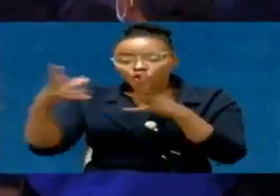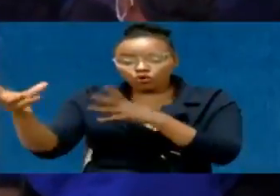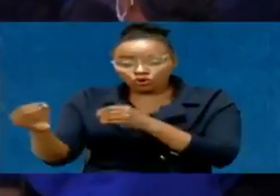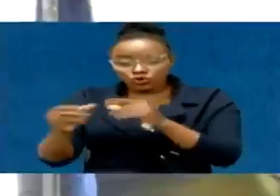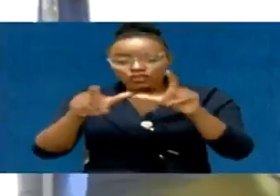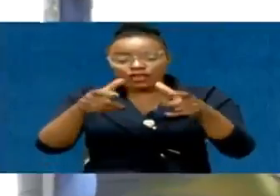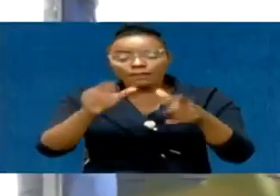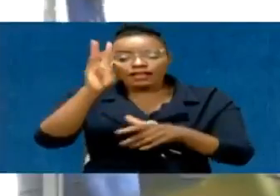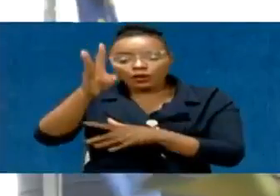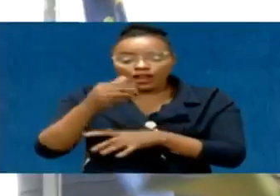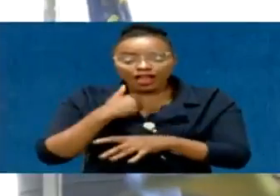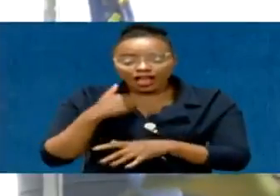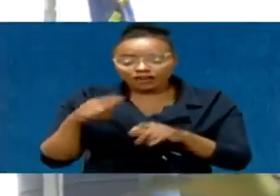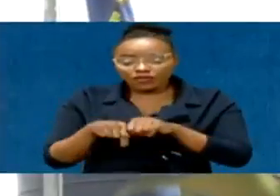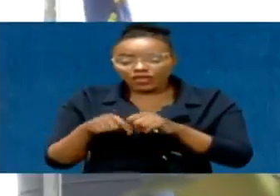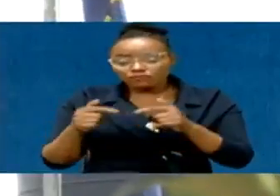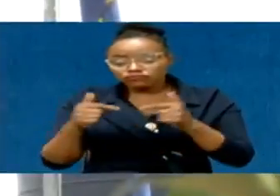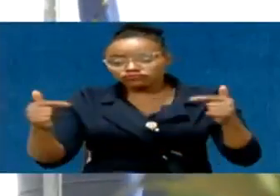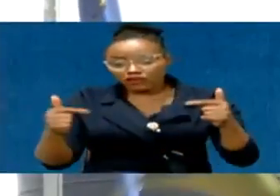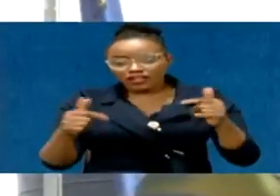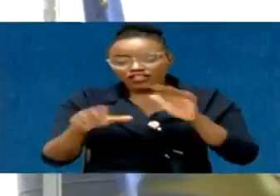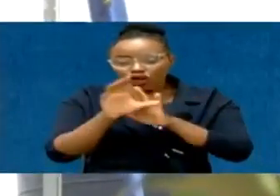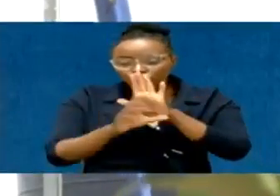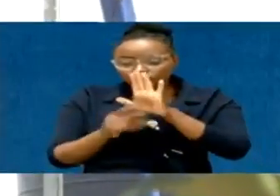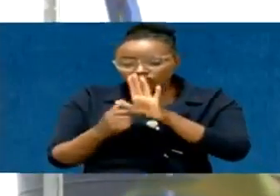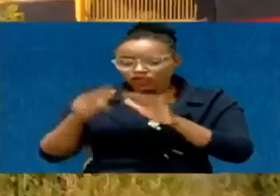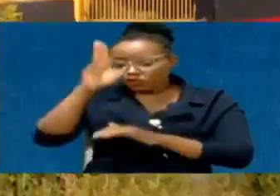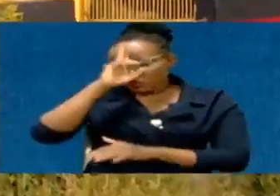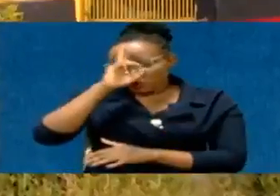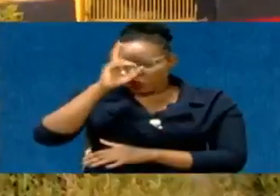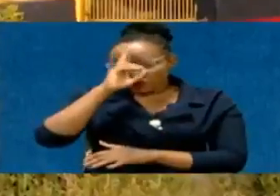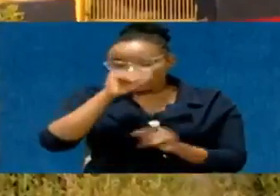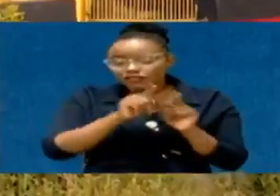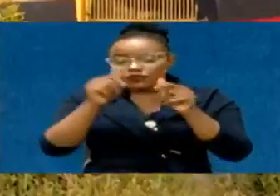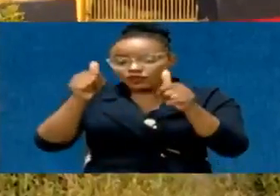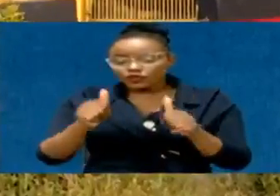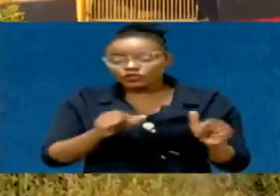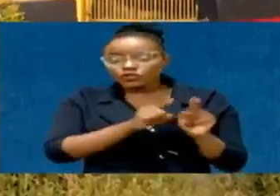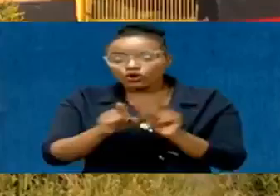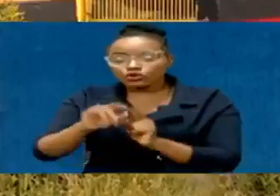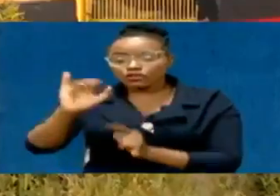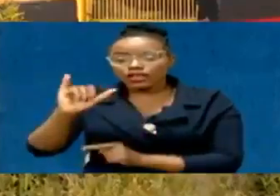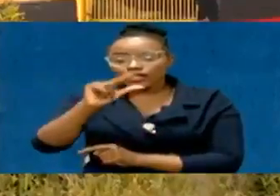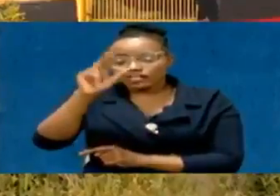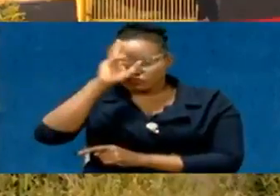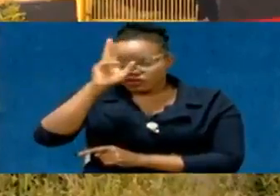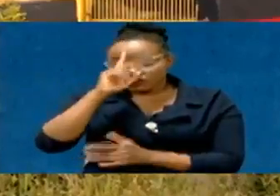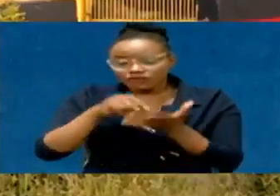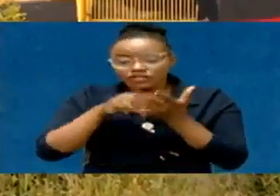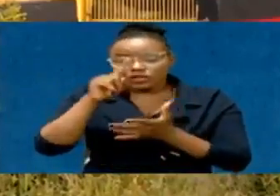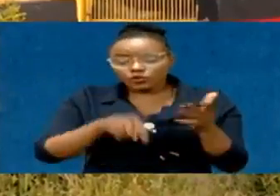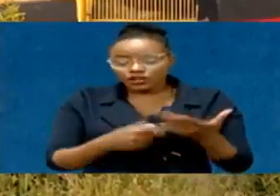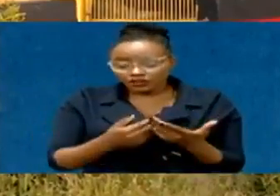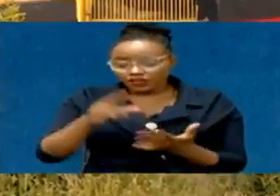habari. Watakuwa mekiuka kipenge cha sita cha shiria ya polisi. Kwenye notisi hiyo inspector mkua polisi ya mesisetiza kwa